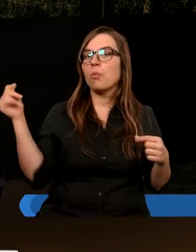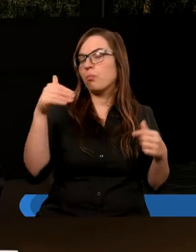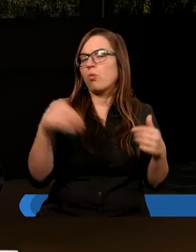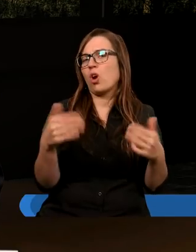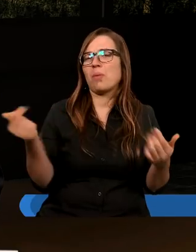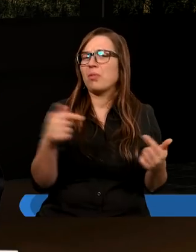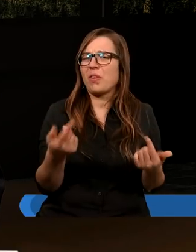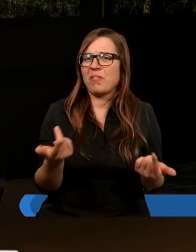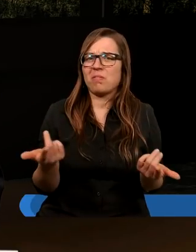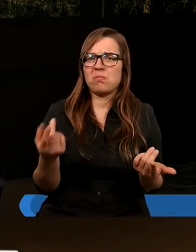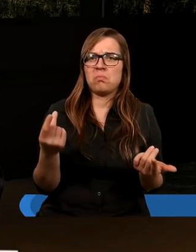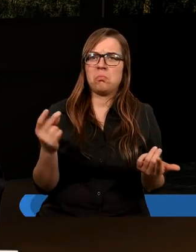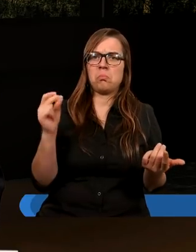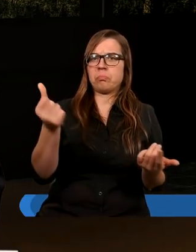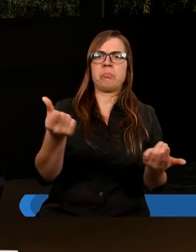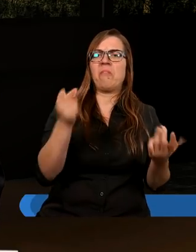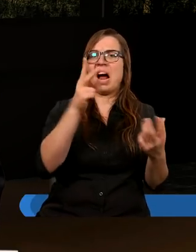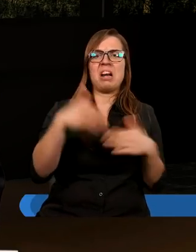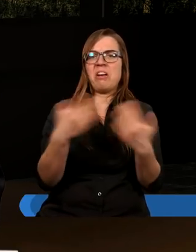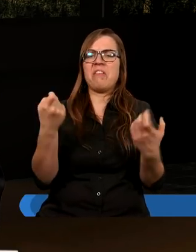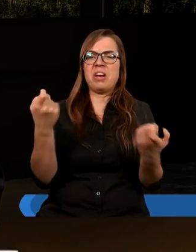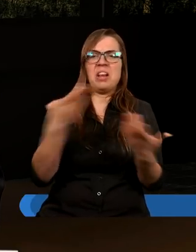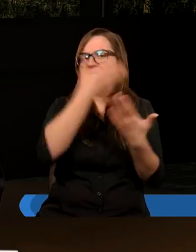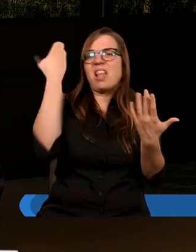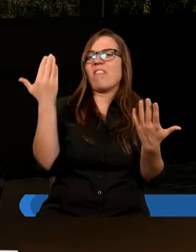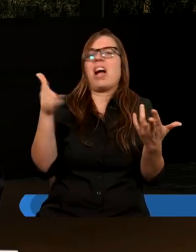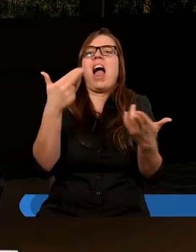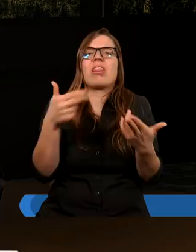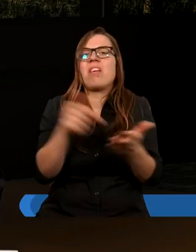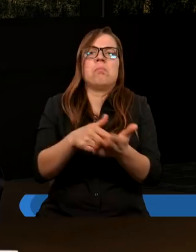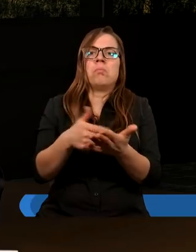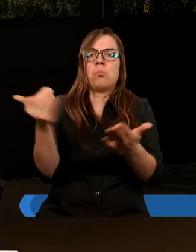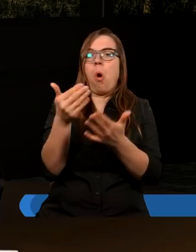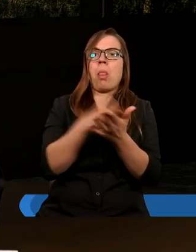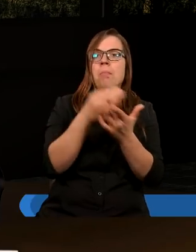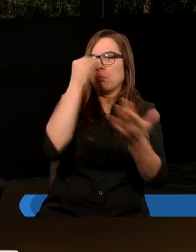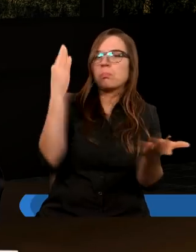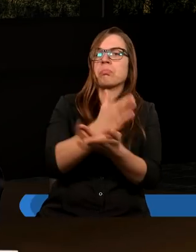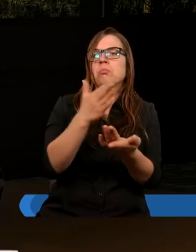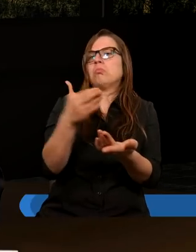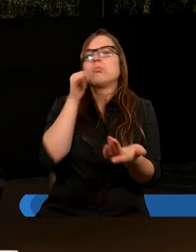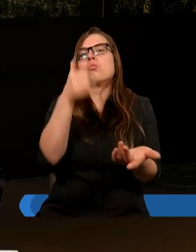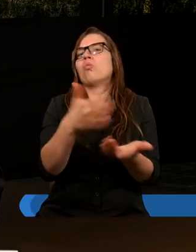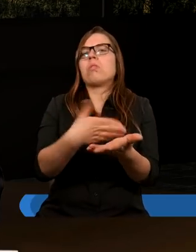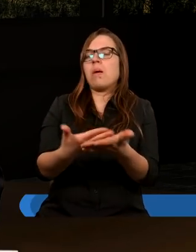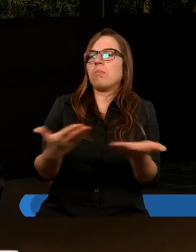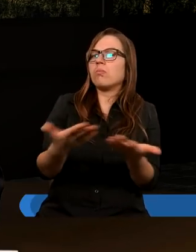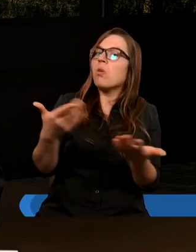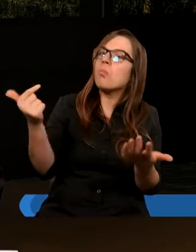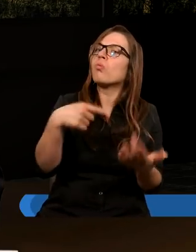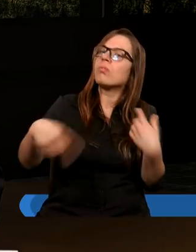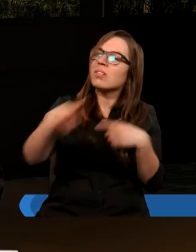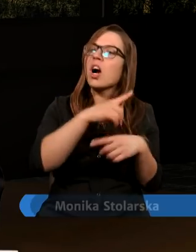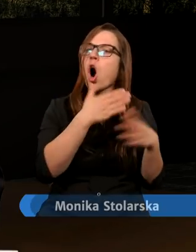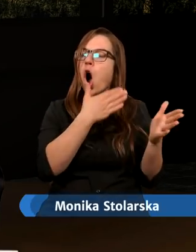może przyjść na dniach. Nie wiemy po prostu, kiedy On przyjdzie, ale mamy być gotowi w tej